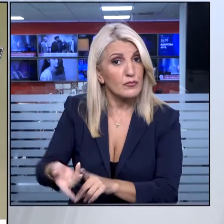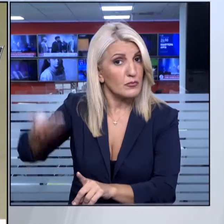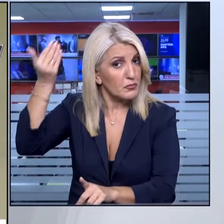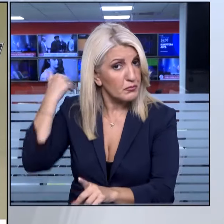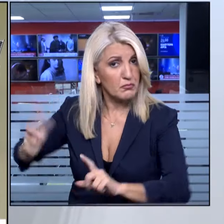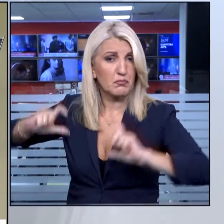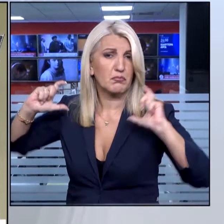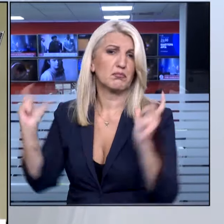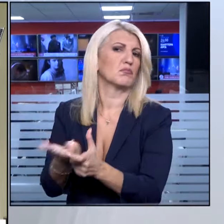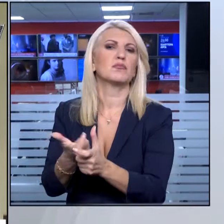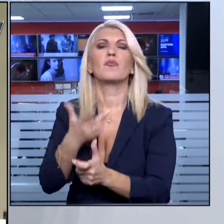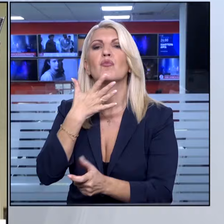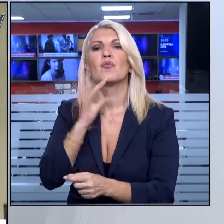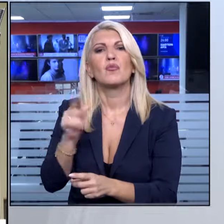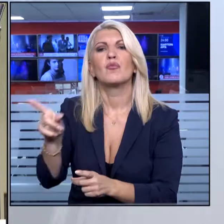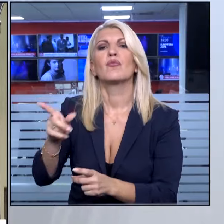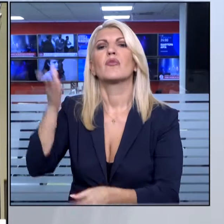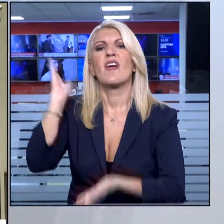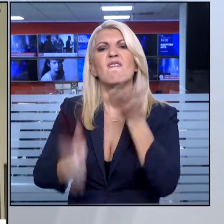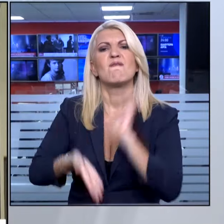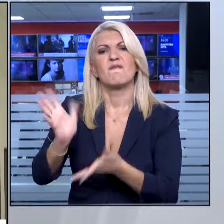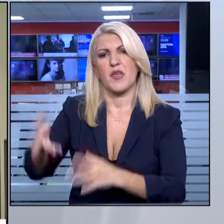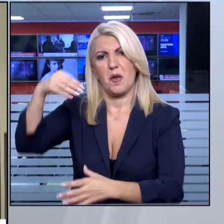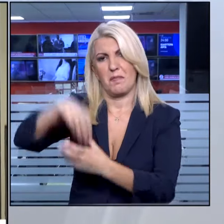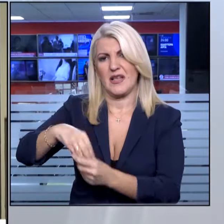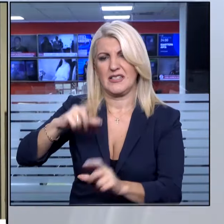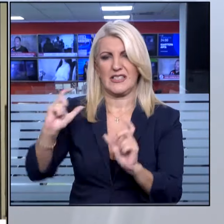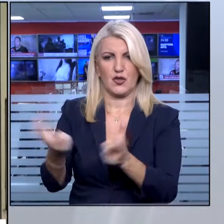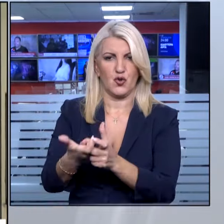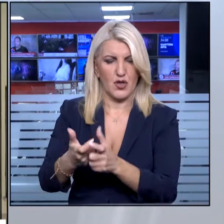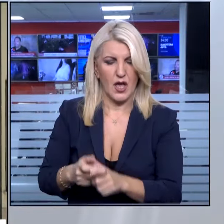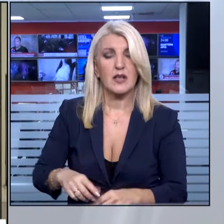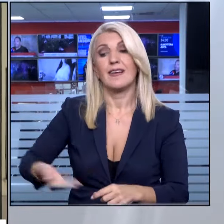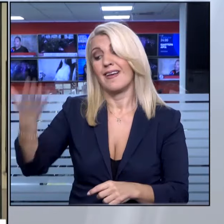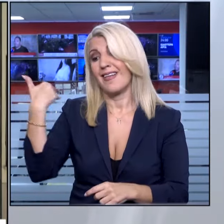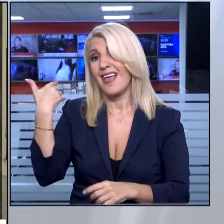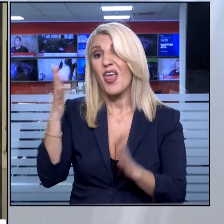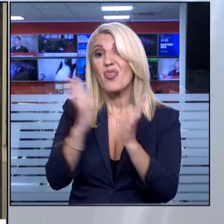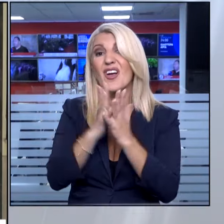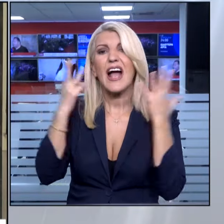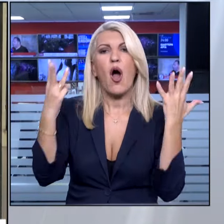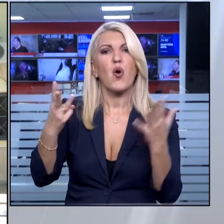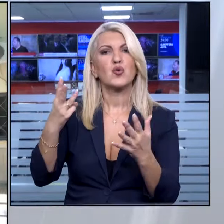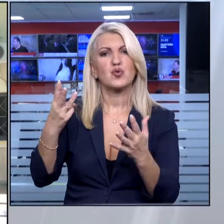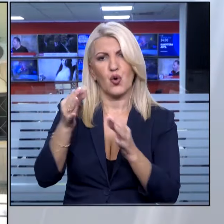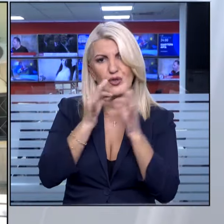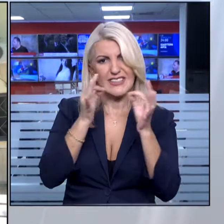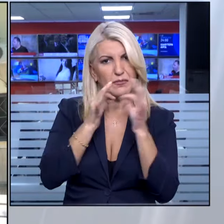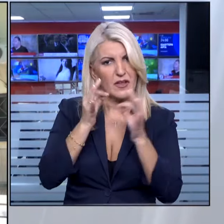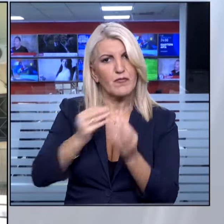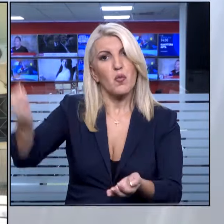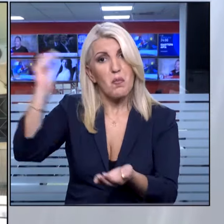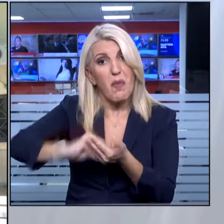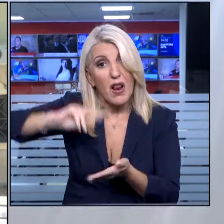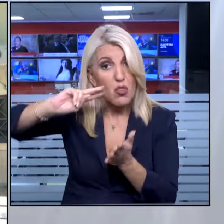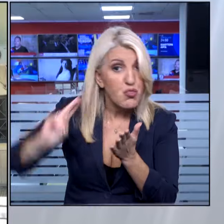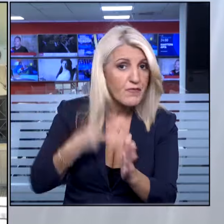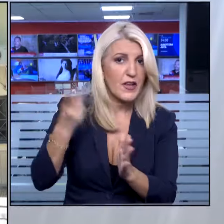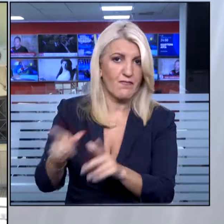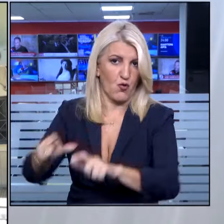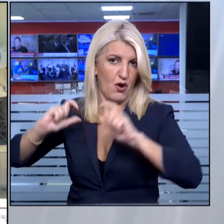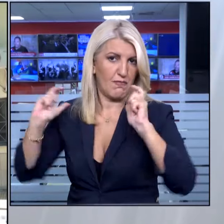Οδηγήθηκε στον Ισαγγελέα και αφέθηκε ελεύθερος. Συνελήφθη ξανά στις 18 του μηνός, καθώς ακολούθησε γυναίκα στον Άγιο